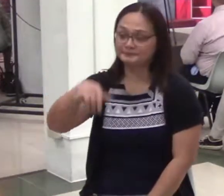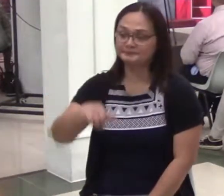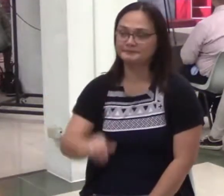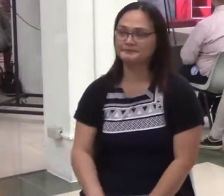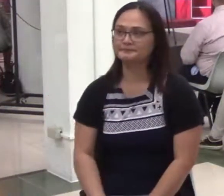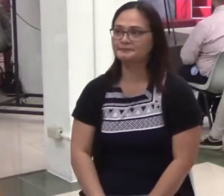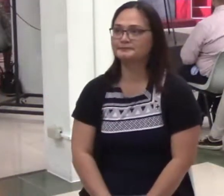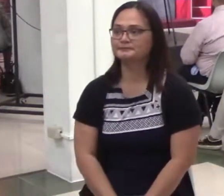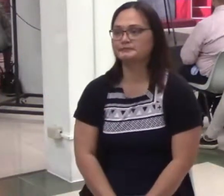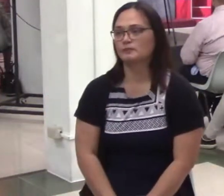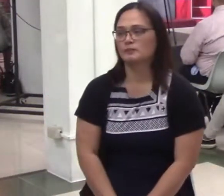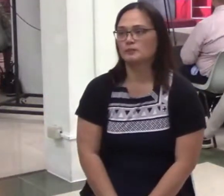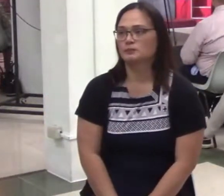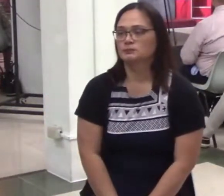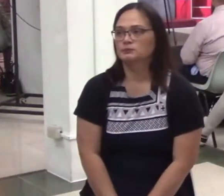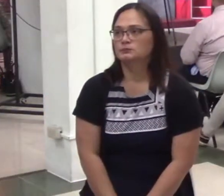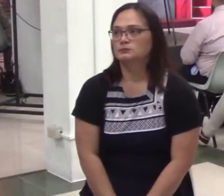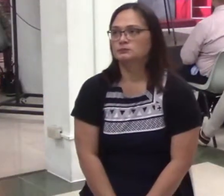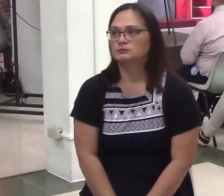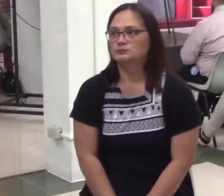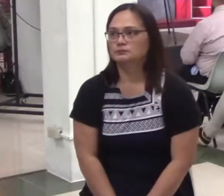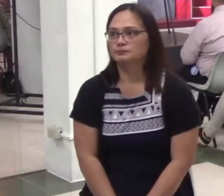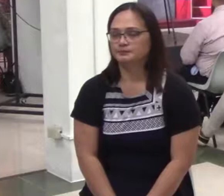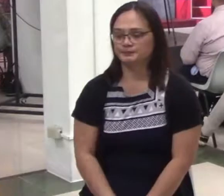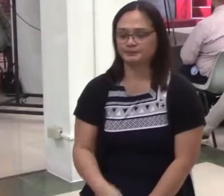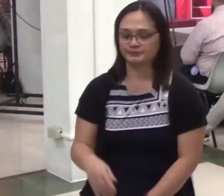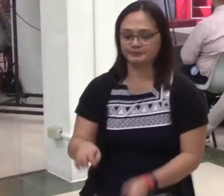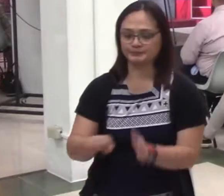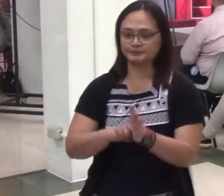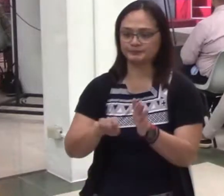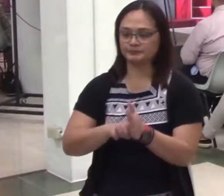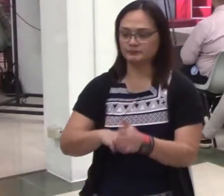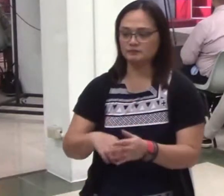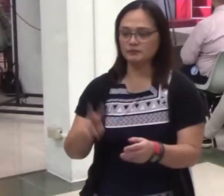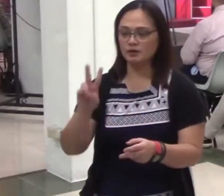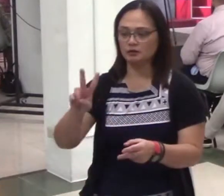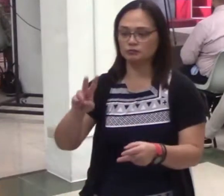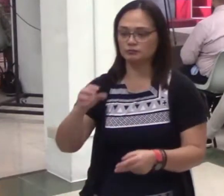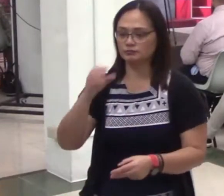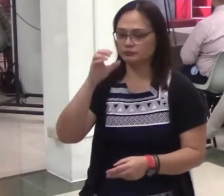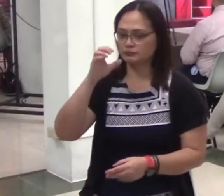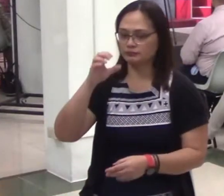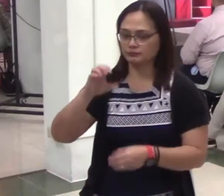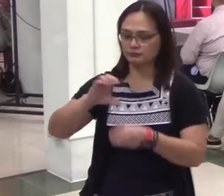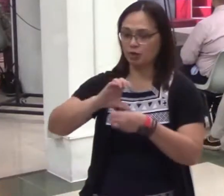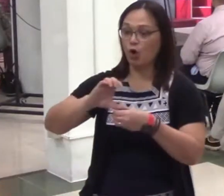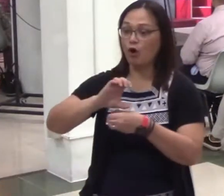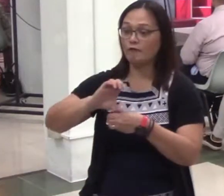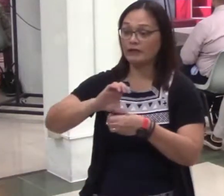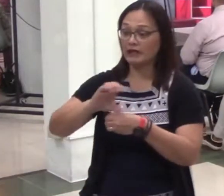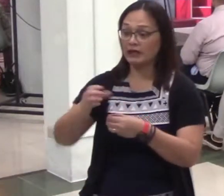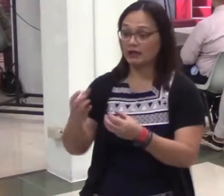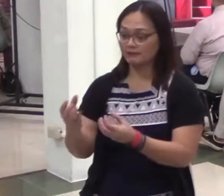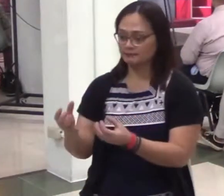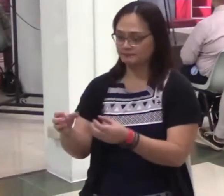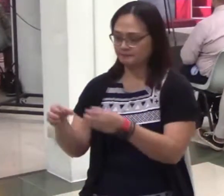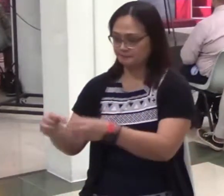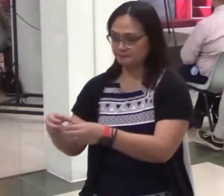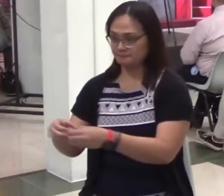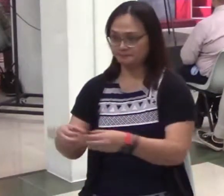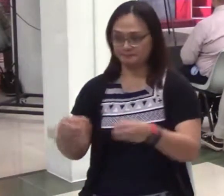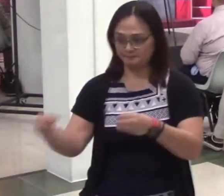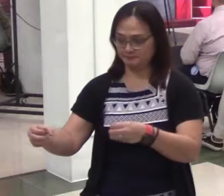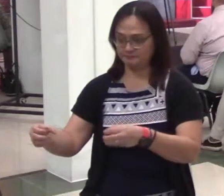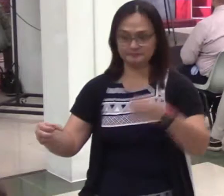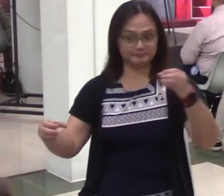Ika, o, kape, naglagay ka pareho ng isang kutsarang asukal. Okay?